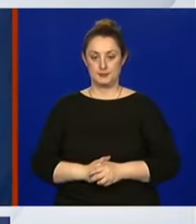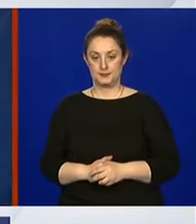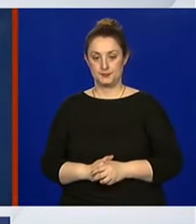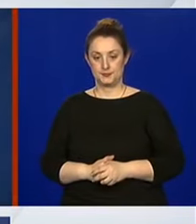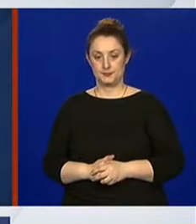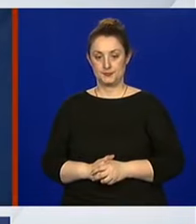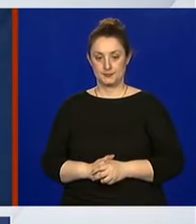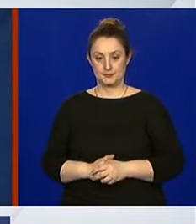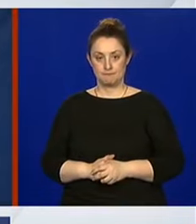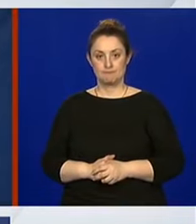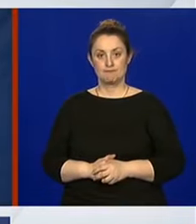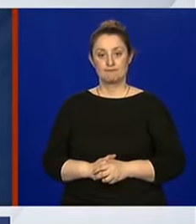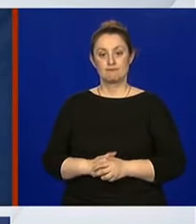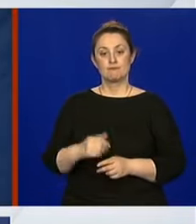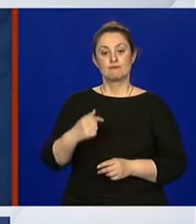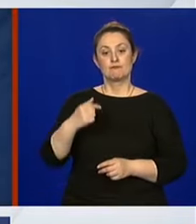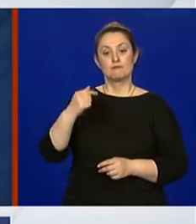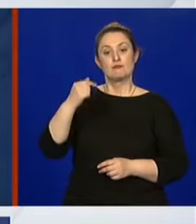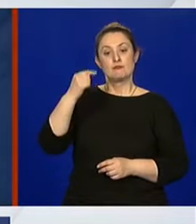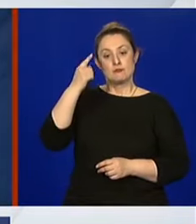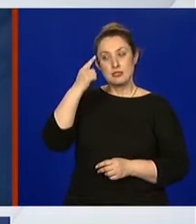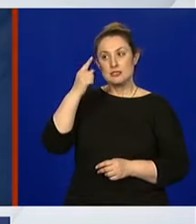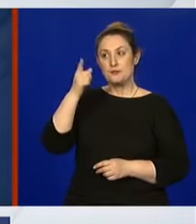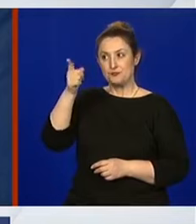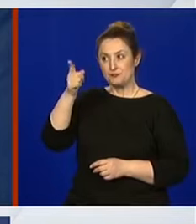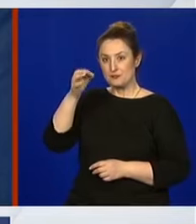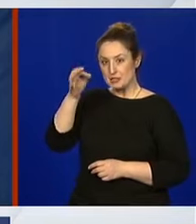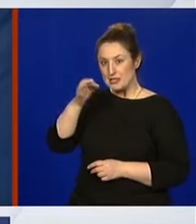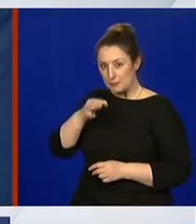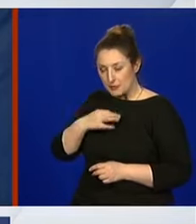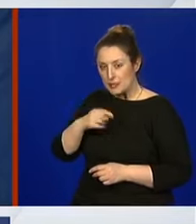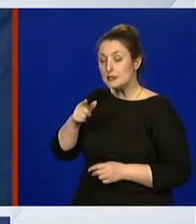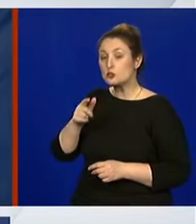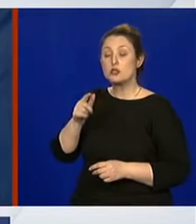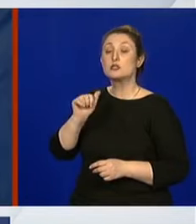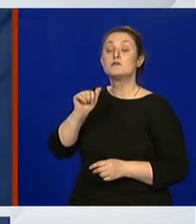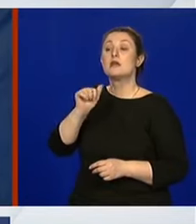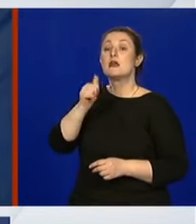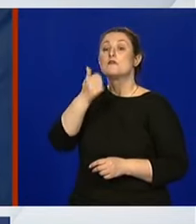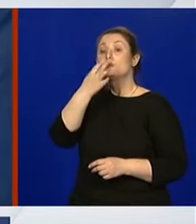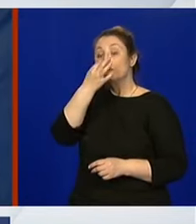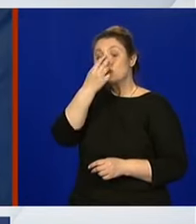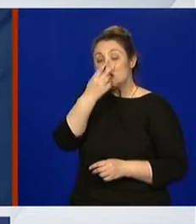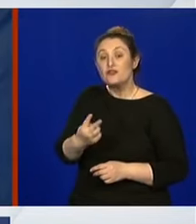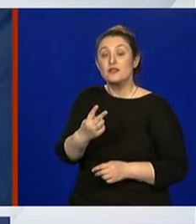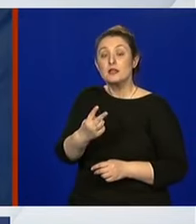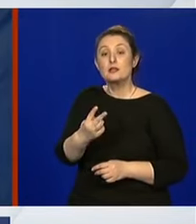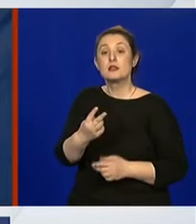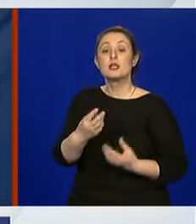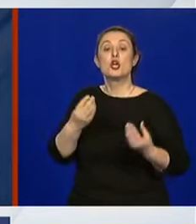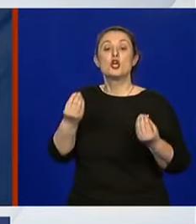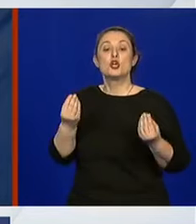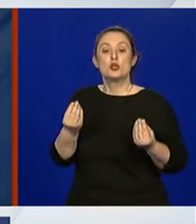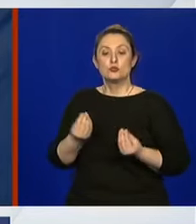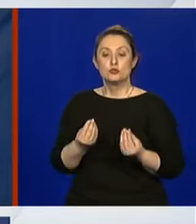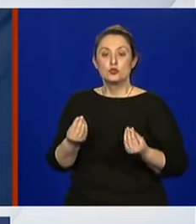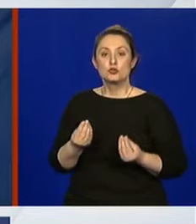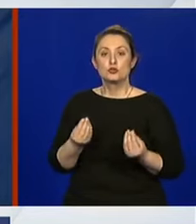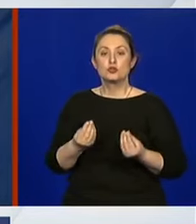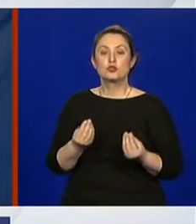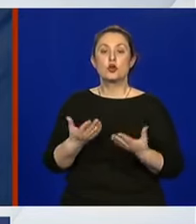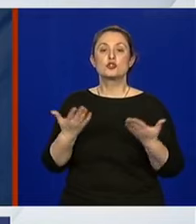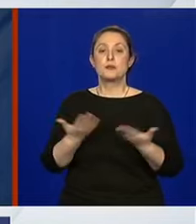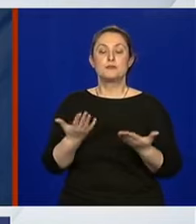Mislim da iz vašeg pitanja zapravo se najbolje može vidjeti u čemu će se sastojati ova